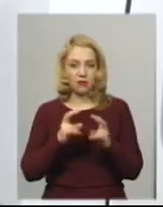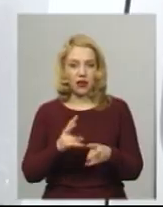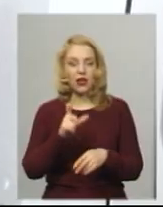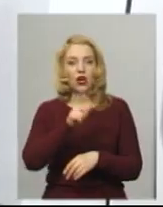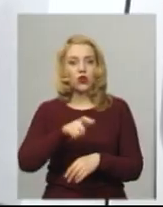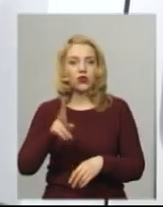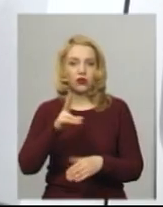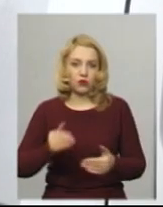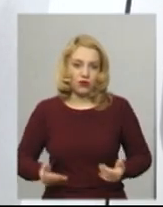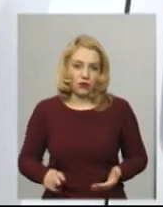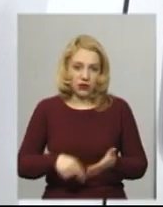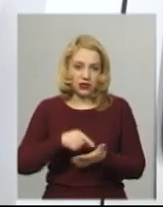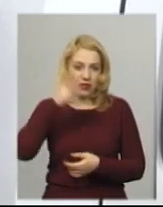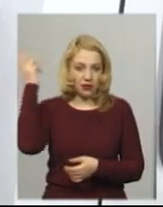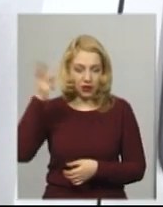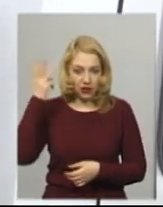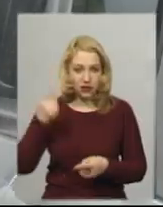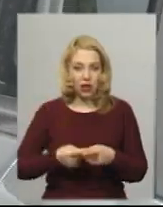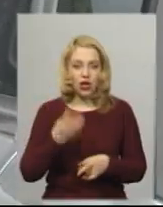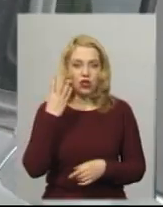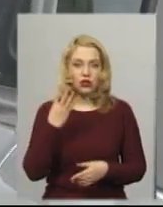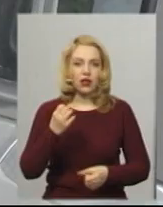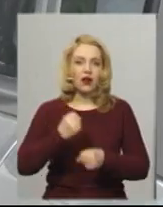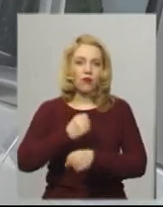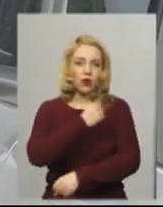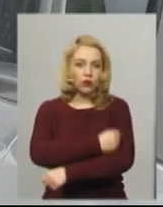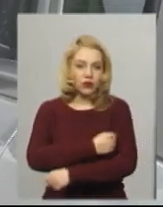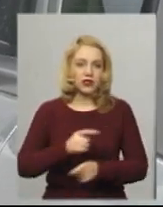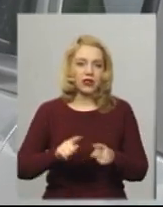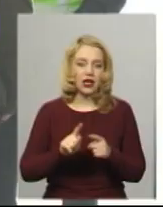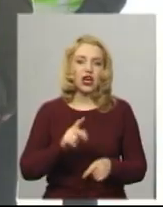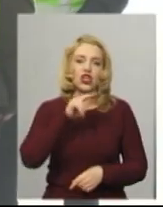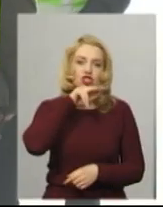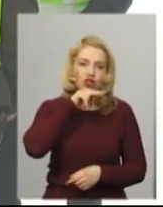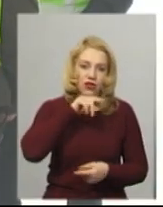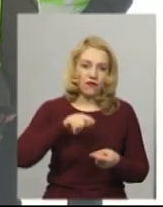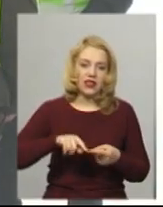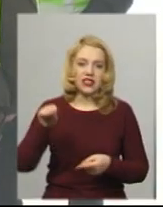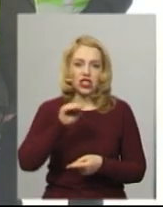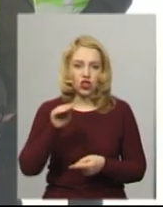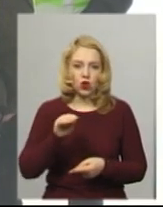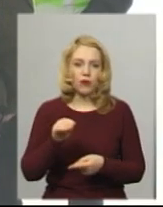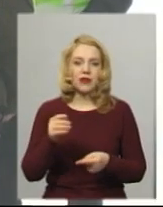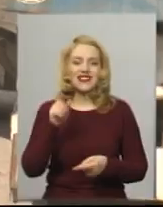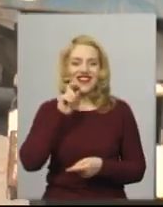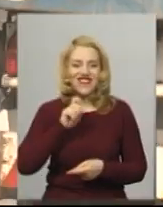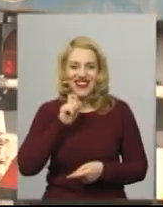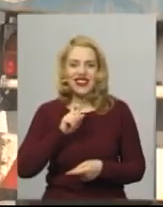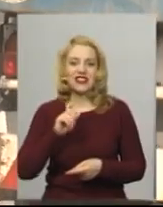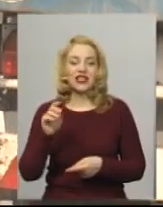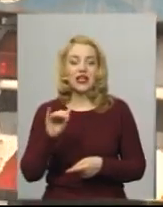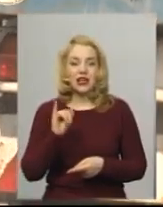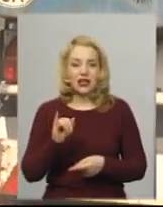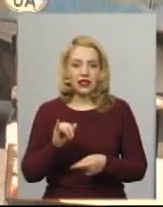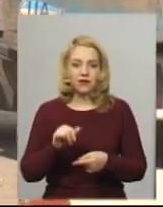Хмельницького. Нагадаю, чотири блокпусти з понеділка розгорнули навколо міста Хмельницького, Чернівецької, Житомирського, Вінницького та Танопільського напрямків. Леся